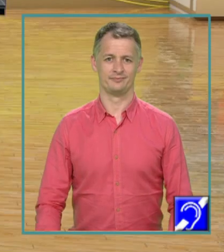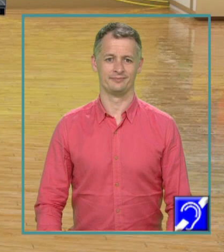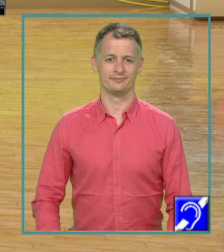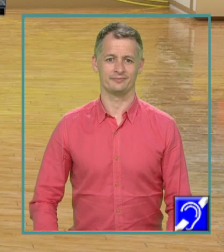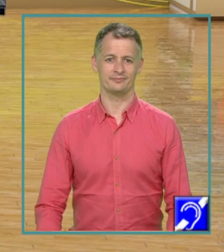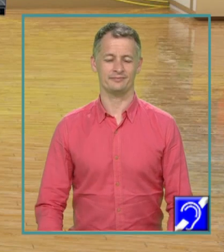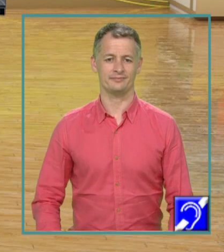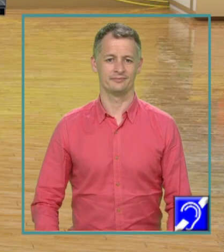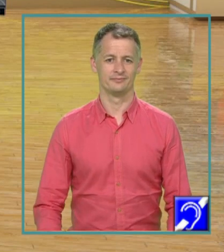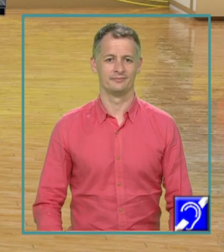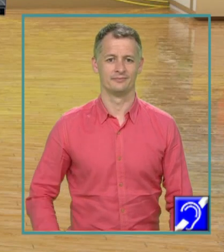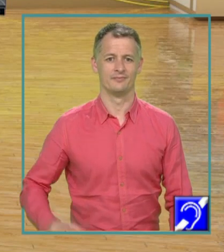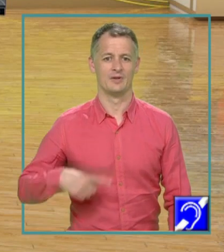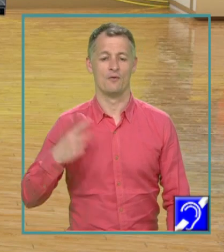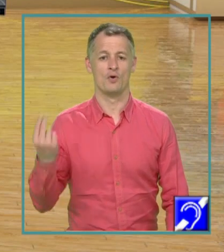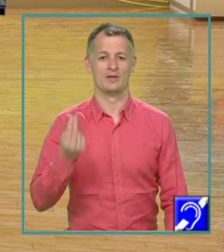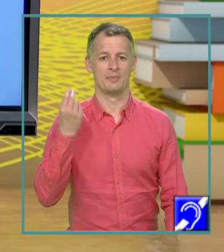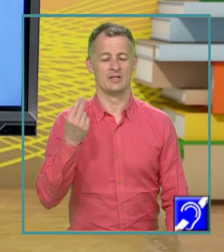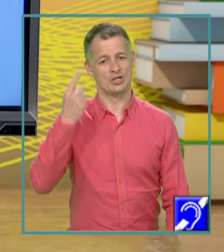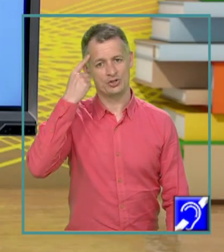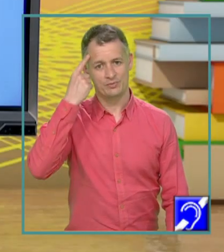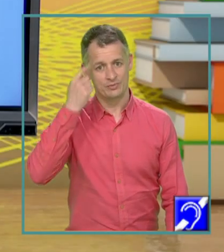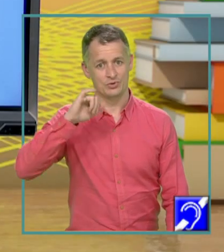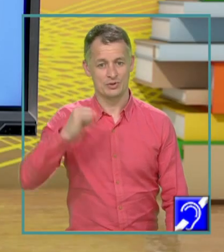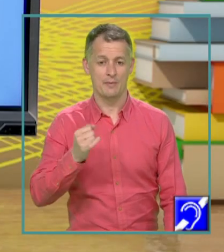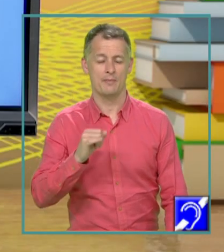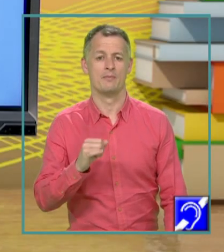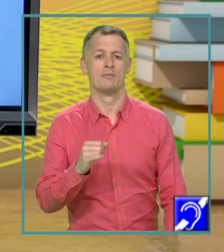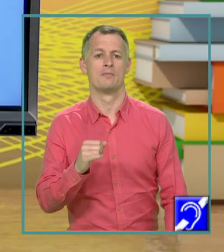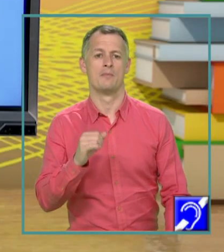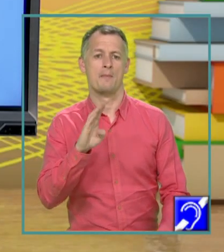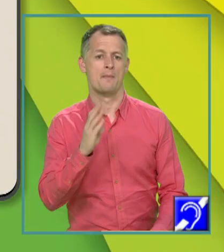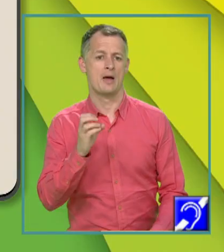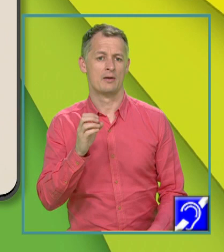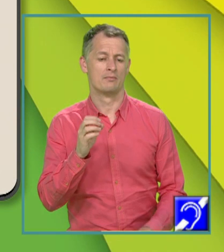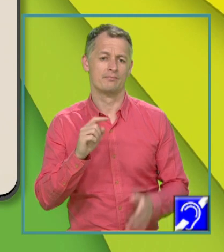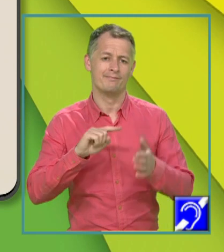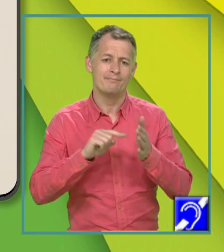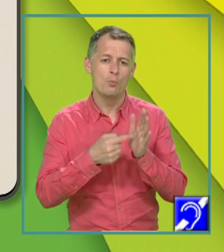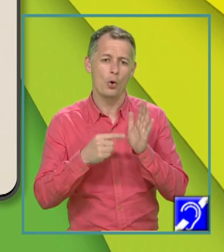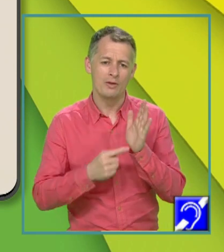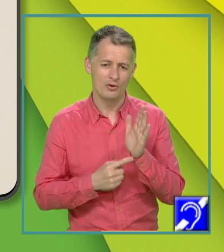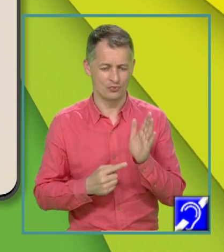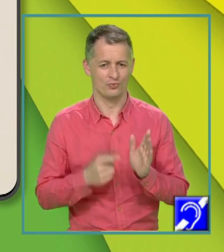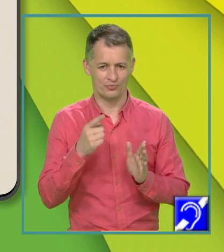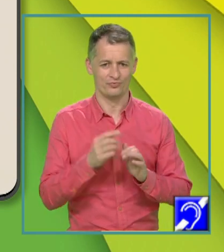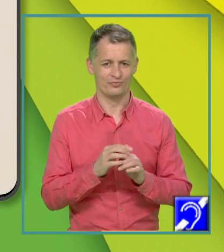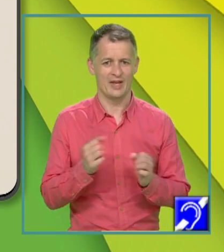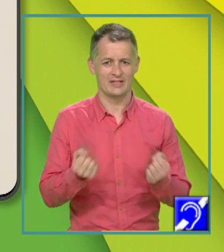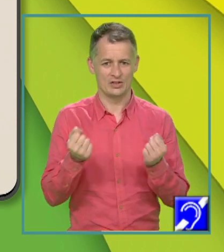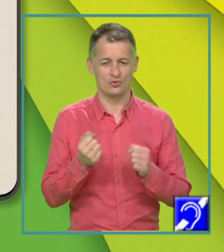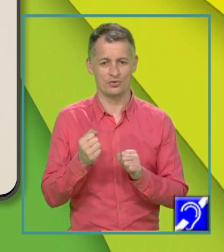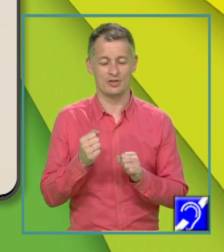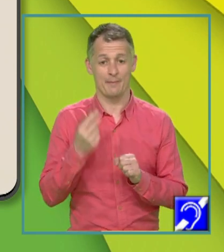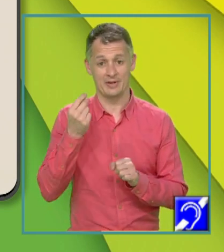E foarte bine să știm și baremul exercițiului și să ne gândim foarte, foarte bine înainte de